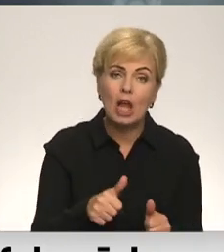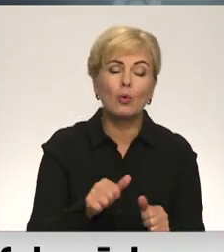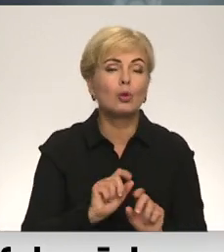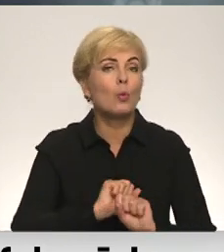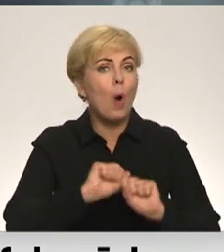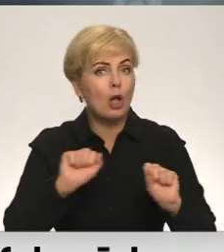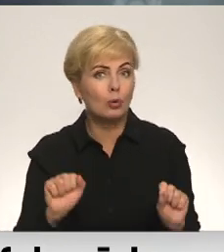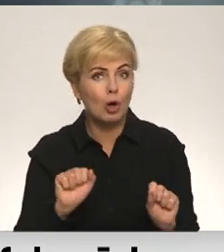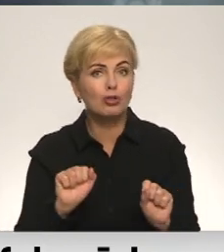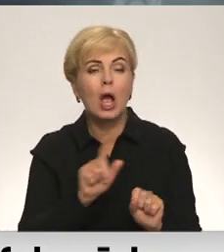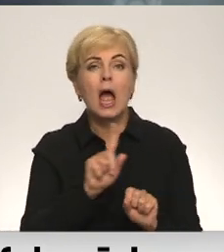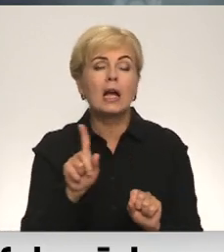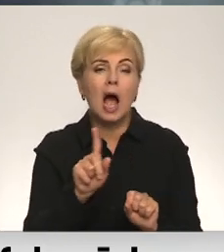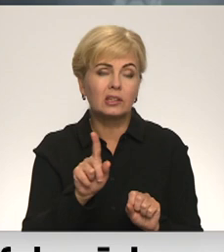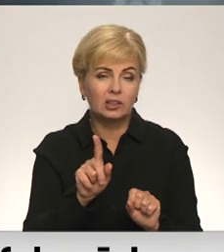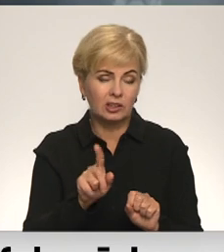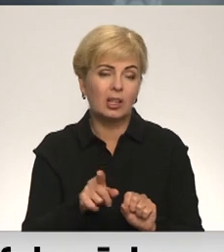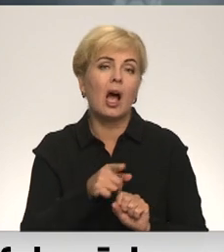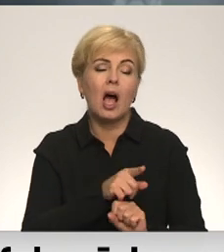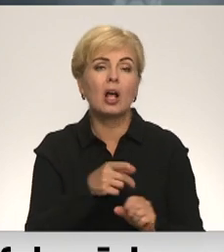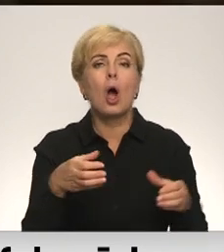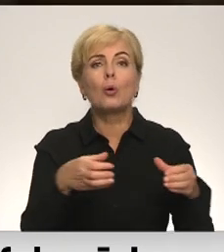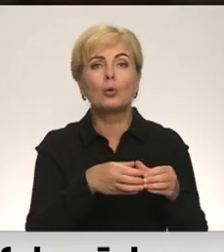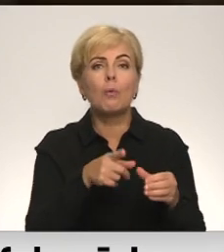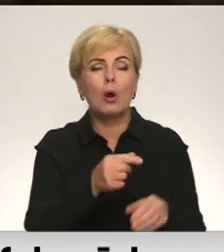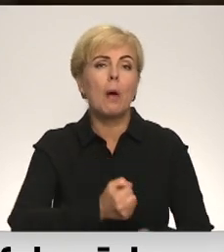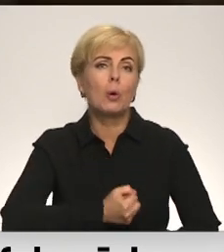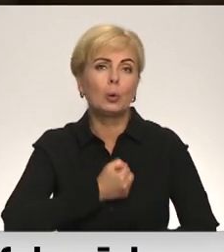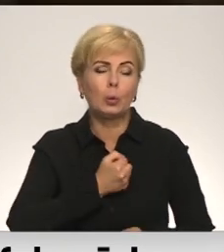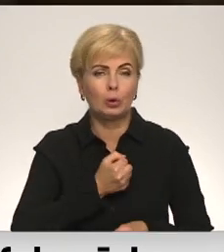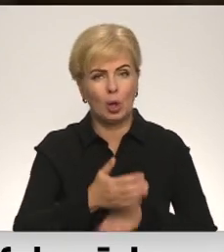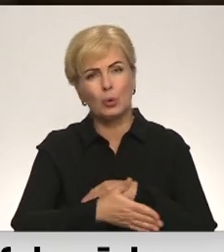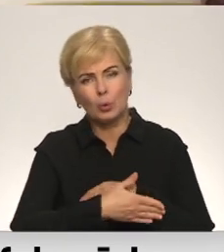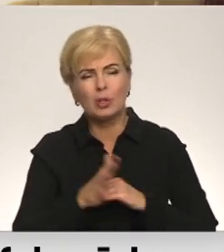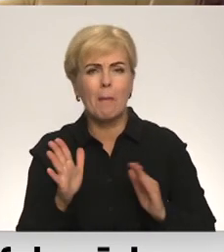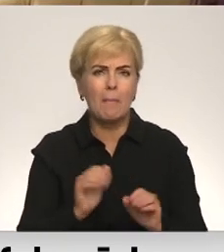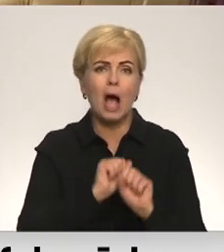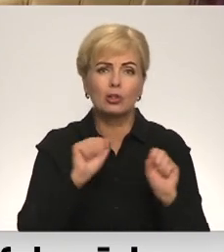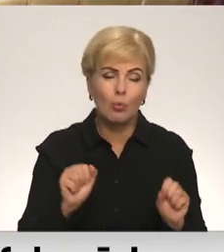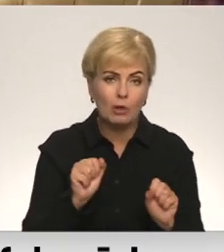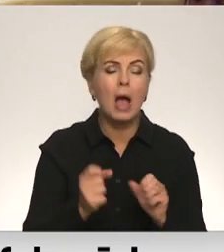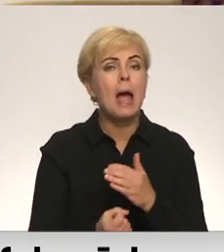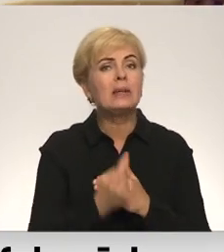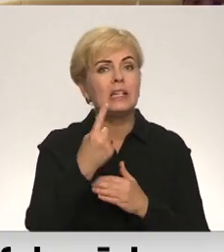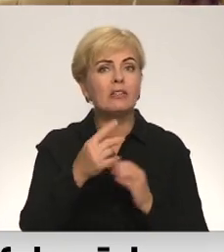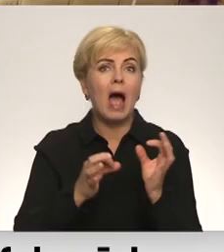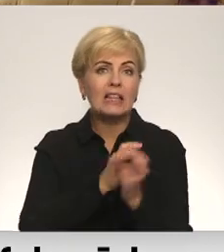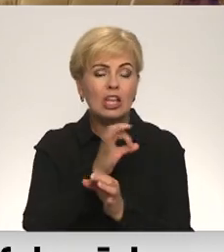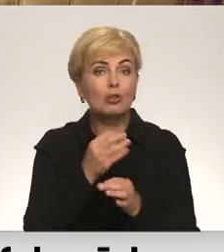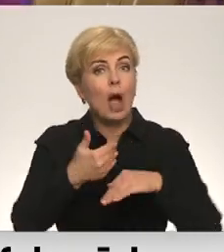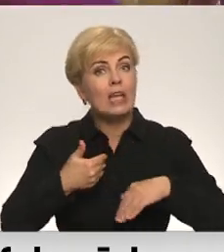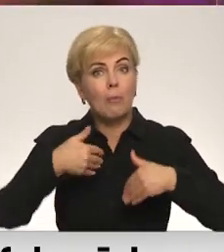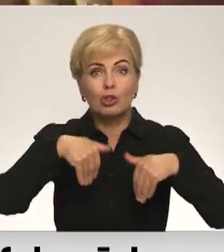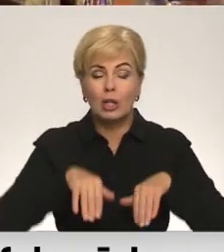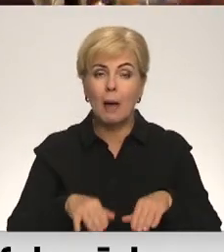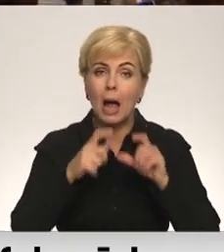ievainojamo grupu apgādi ar šiem līdzekļiem. Valdības sēdē izvērsās arī diskusija par to, vai iepriekšējā lēmumi par